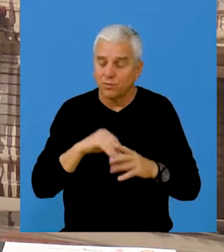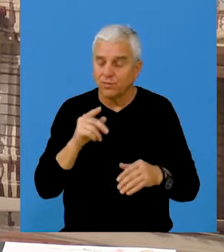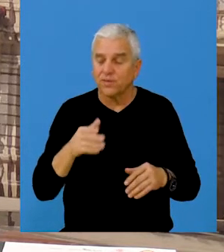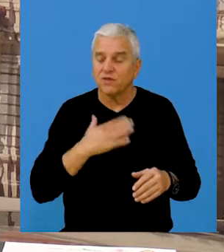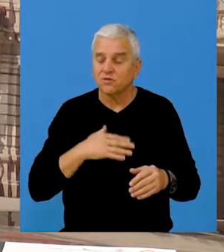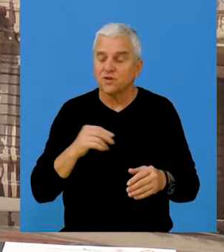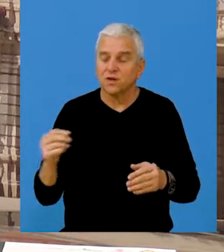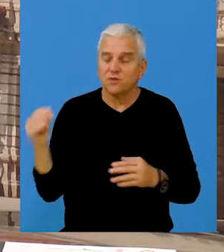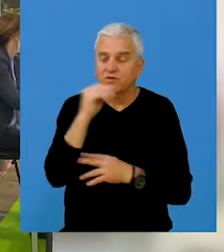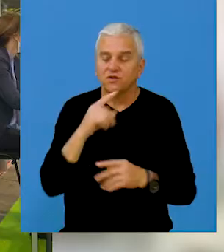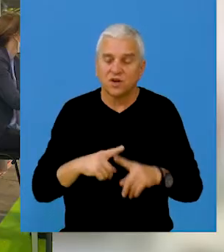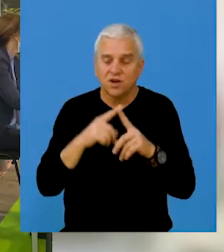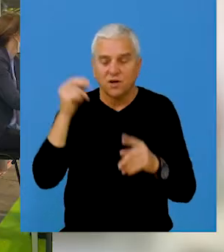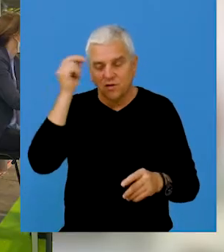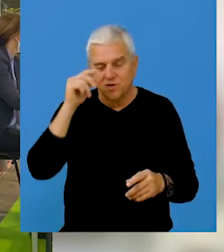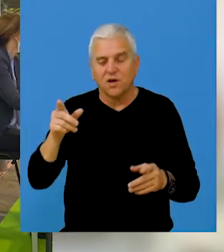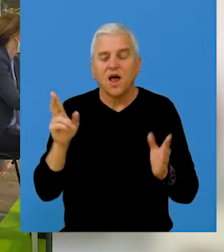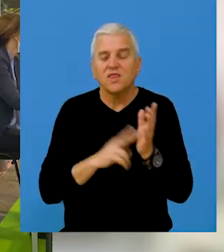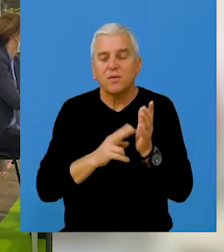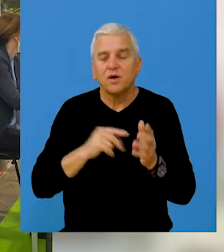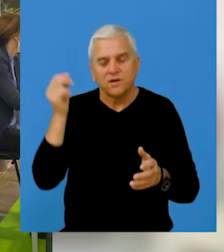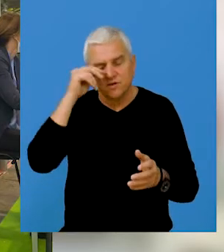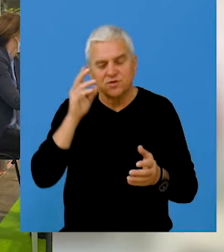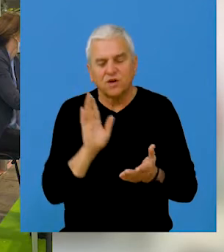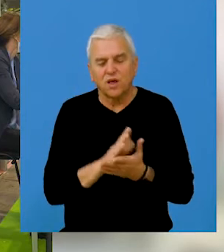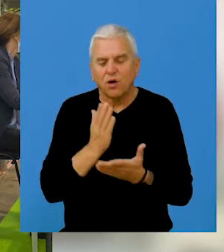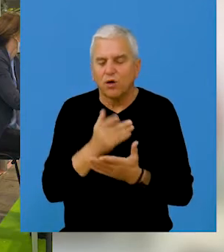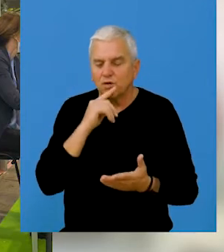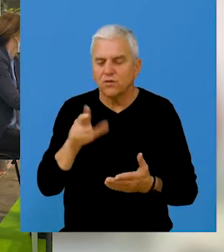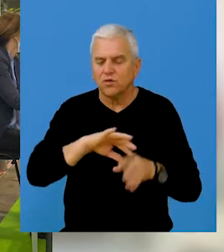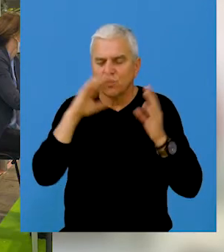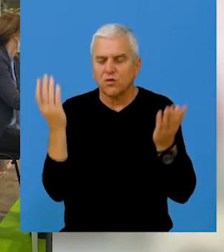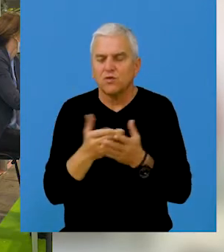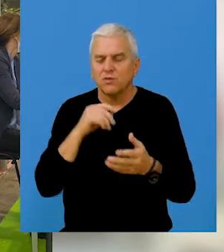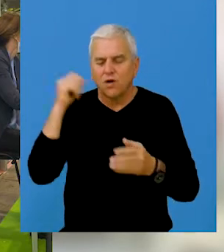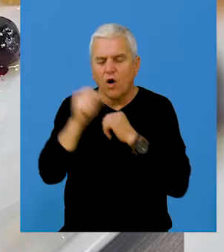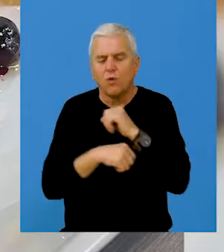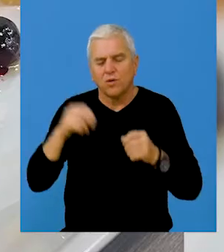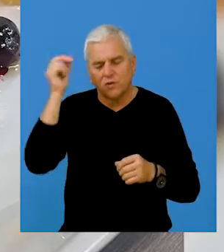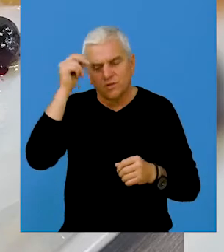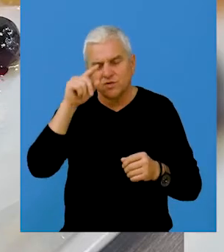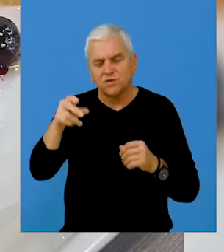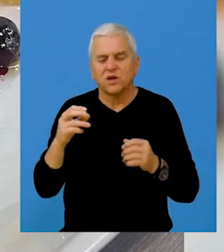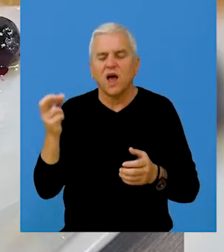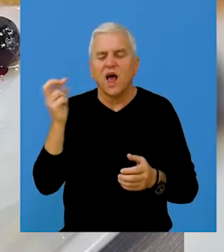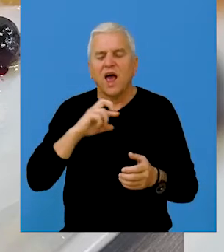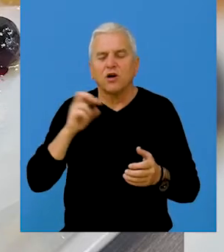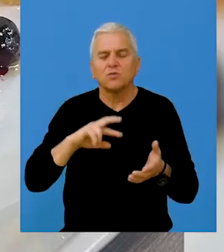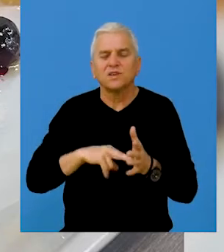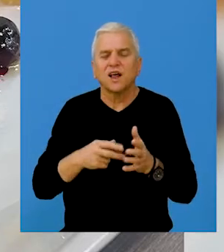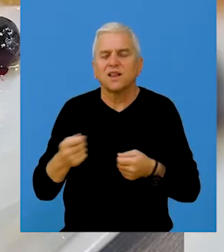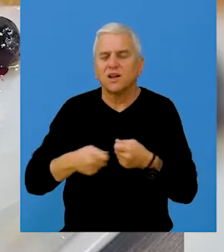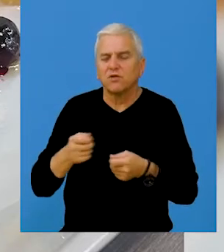Grka naučio. Želeći da se dodatno usavrši, Neman je odlučio da svoje znanje i iskustvo upotpuni kroz formalno